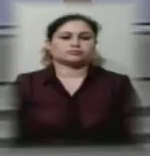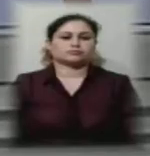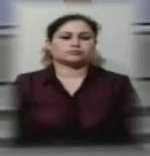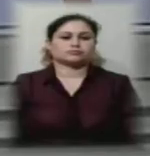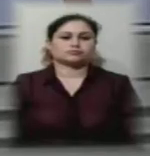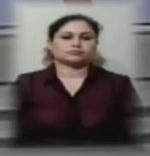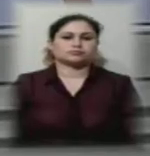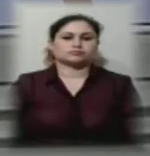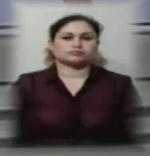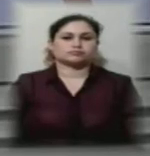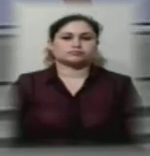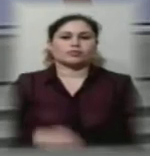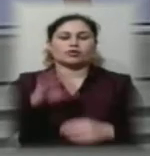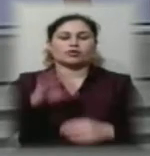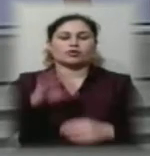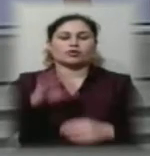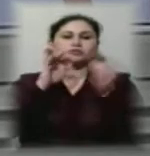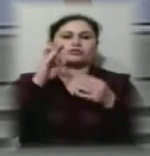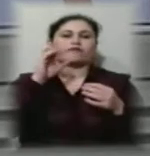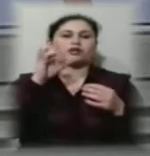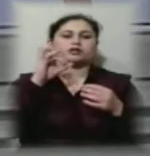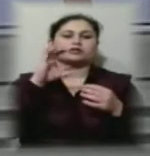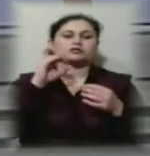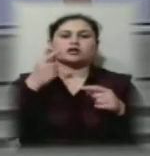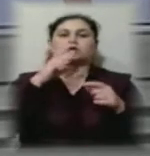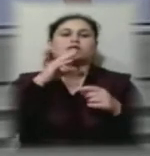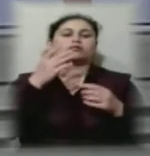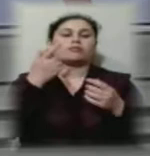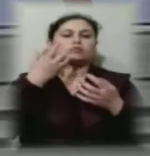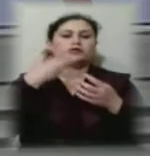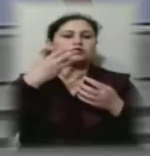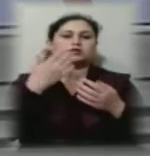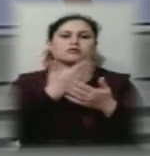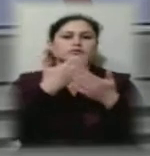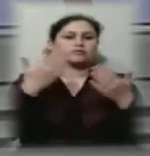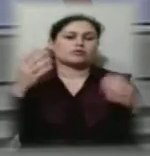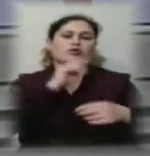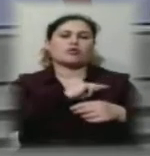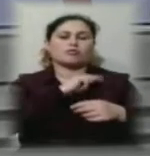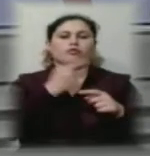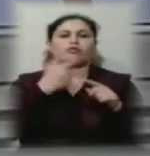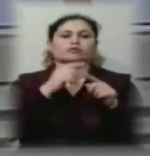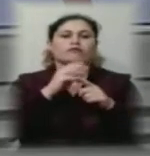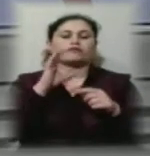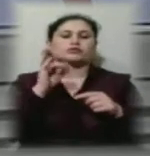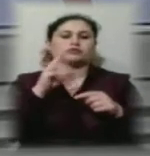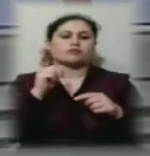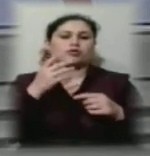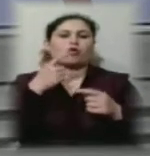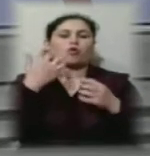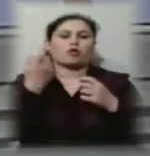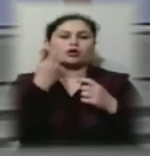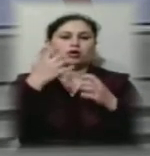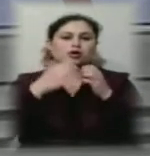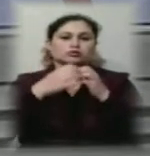Осінній варнісаж. Понад 30 робіт підготували учні студії Оксани Оснач для виставки у Херсонському обласному центрі служби крові.